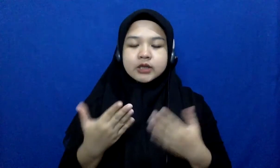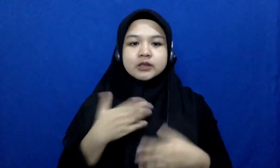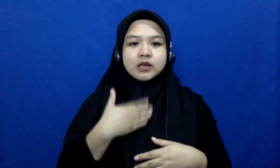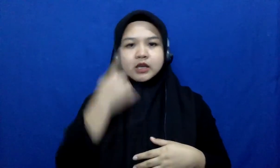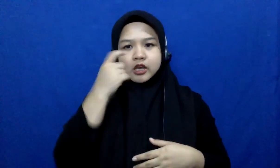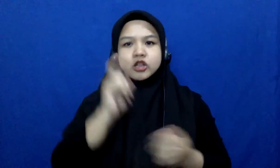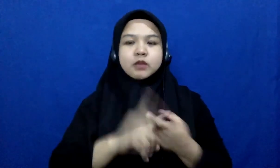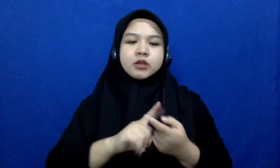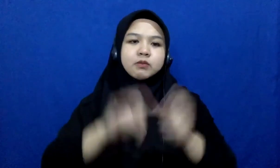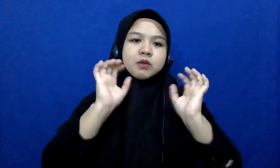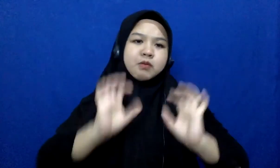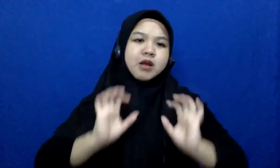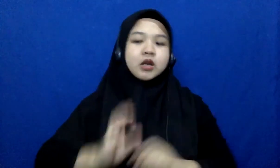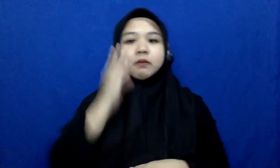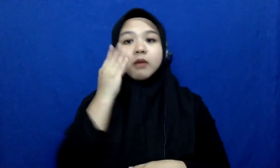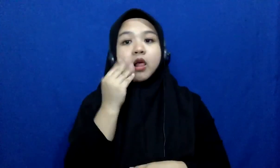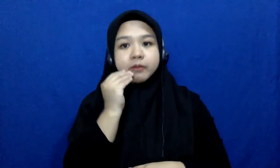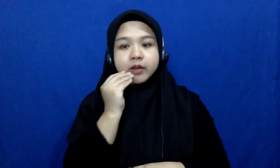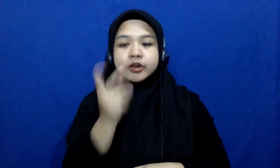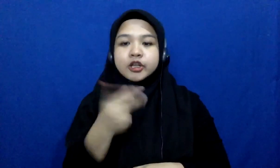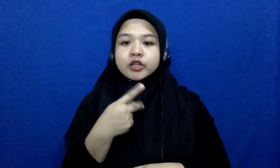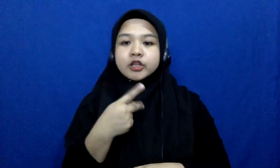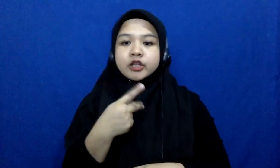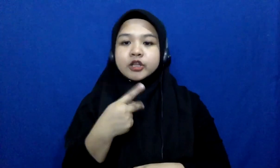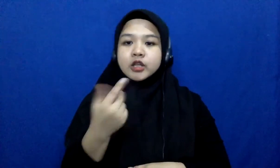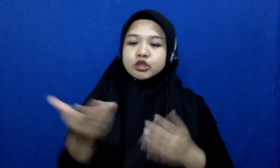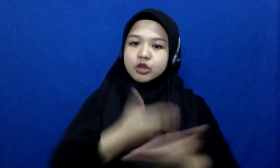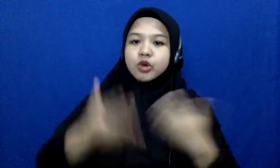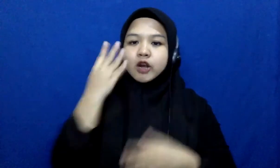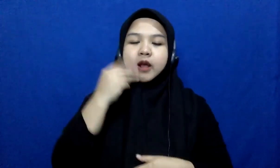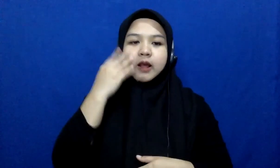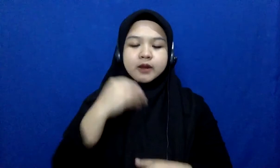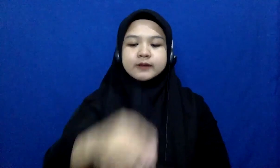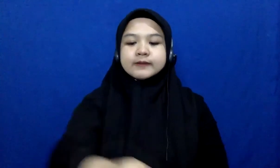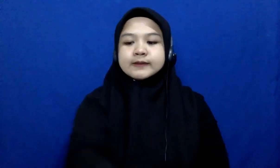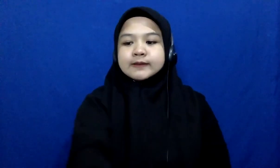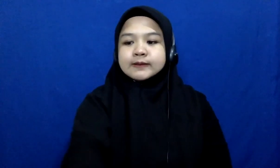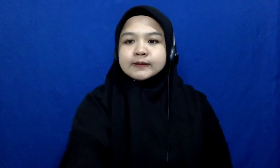-teman banyak pengalaman lah kita bisa pukar pengalaman disini